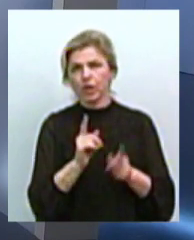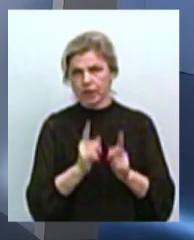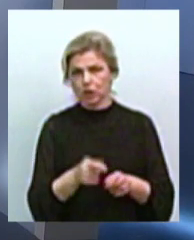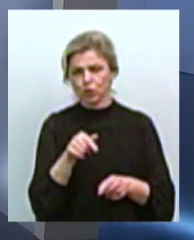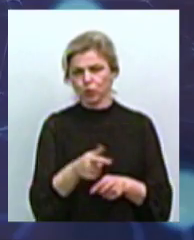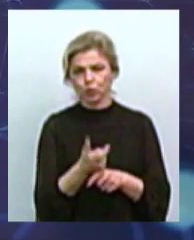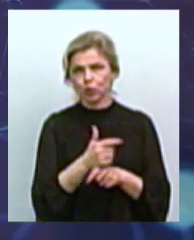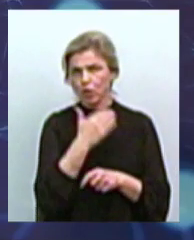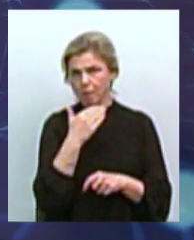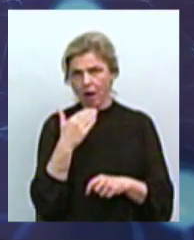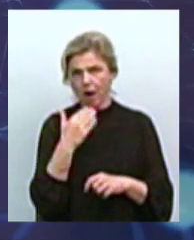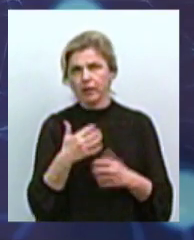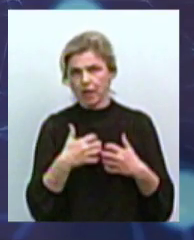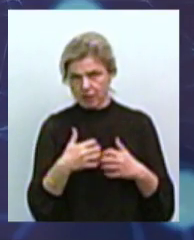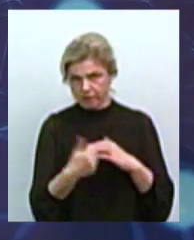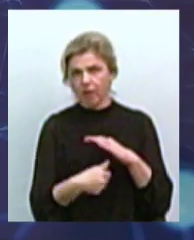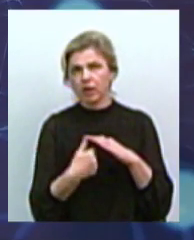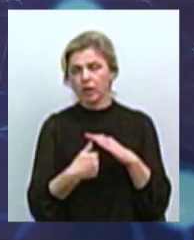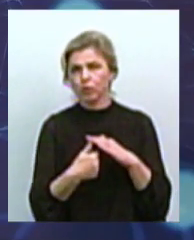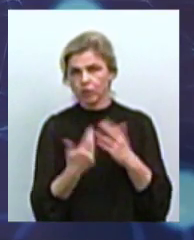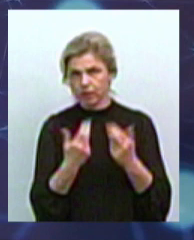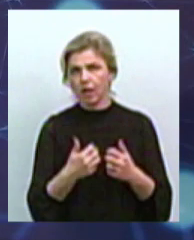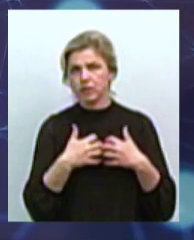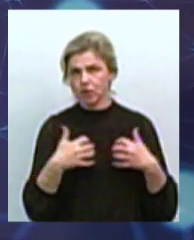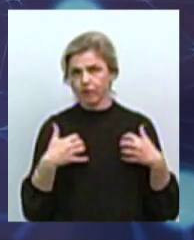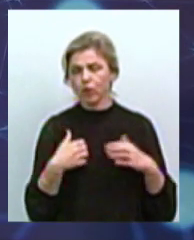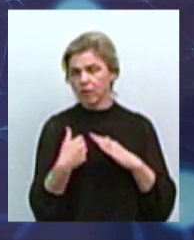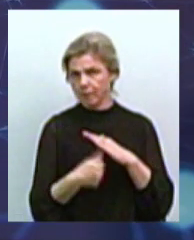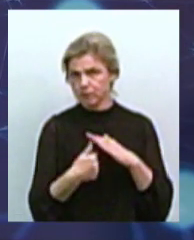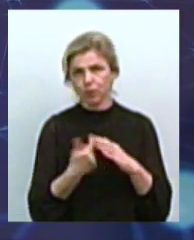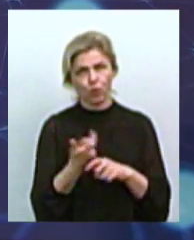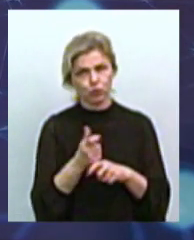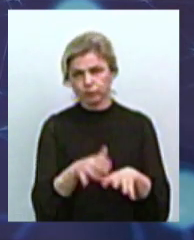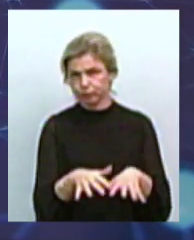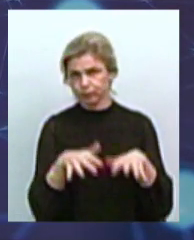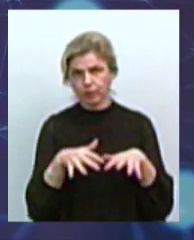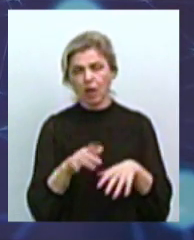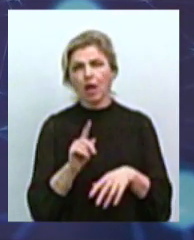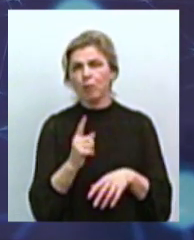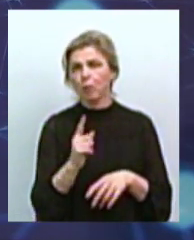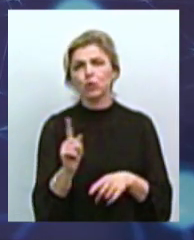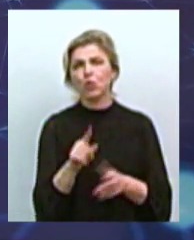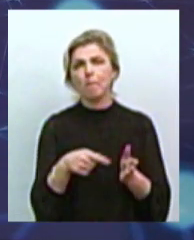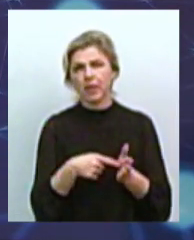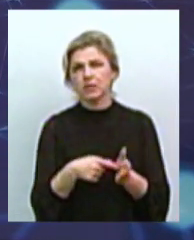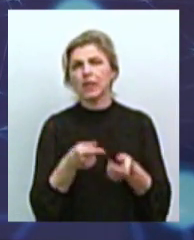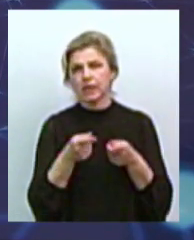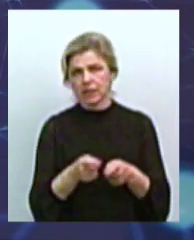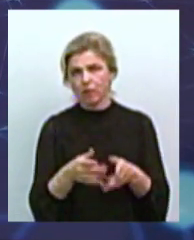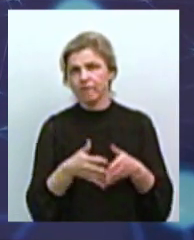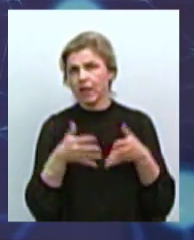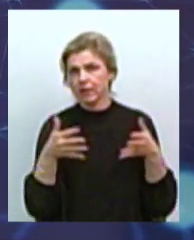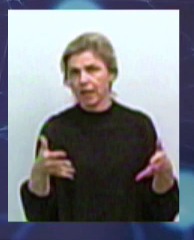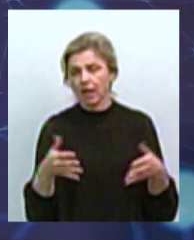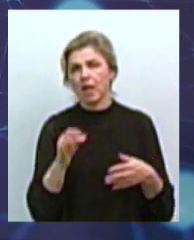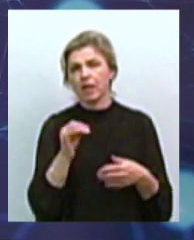тварин. Можливо, це через те, що місто дійсно велике. І